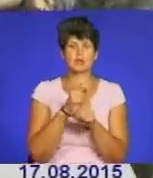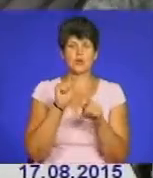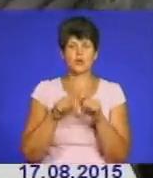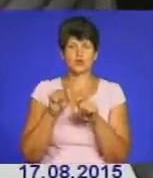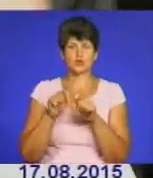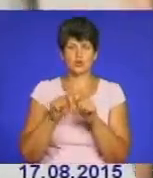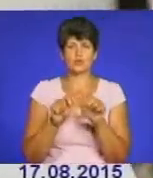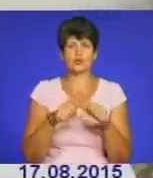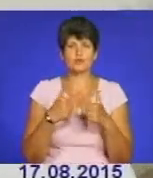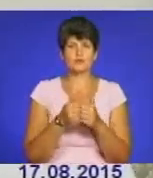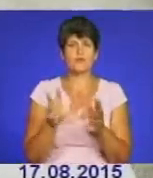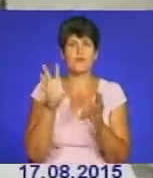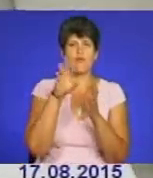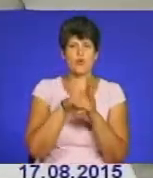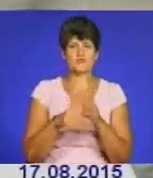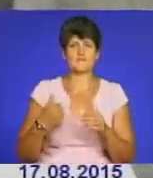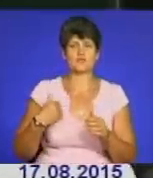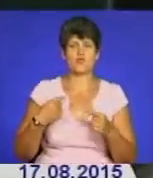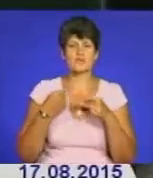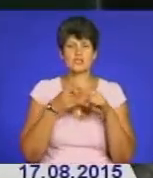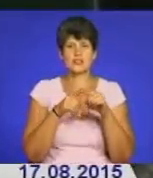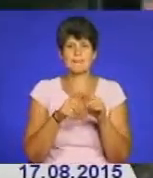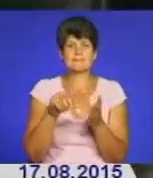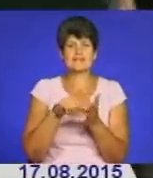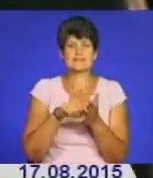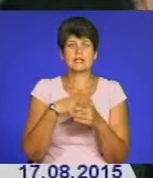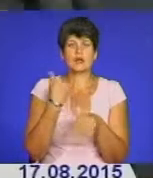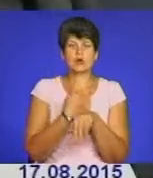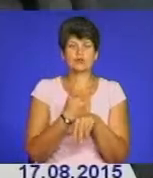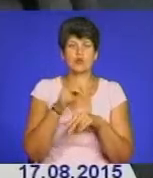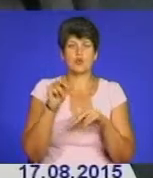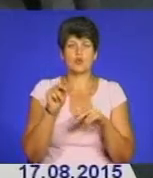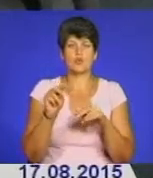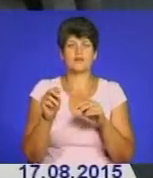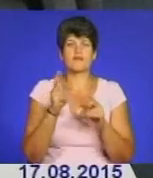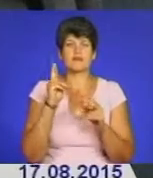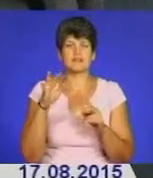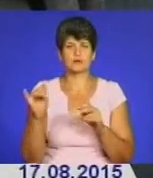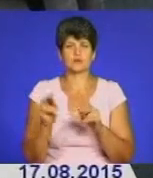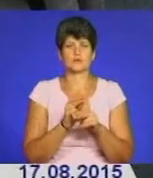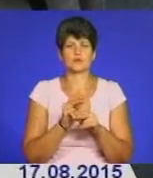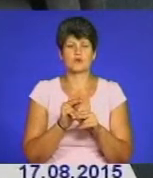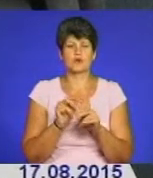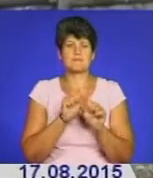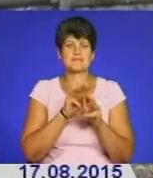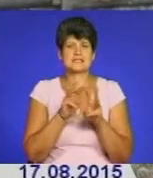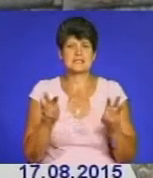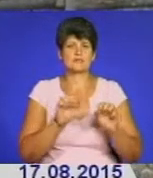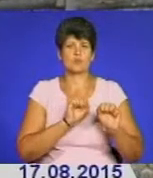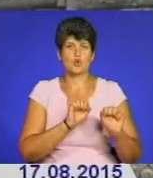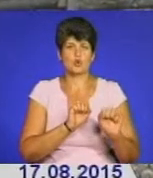Міноборони, до складу якої входять військові інженери та представники головного квартирно-експлуатаційного управління Міністерства оборони України.